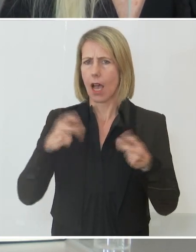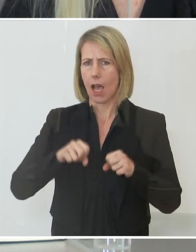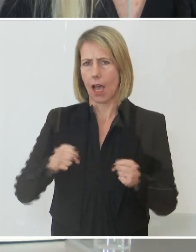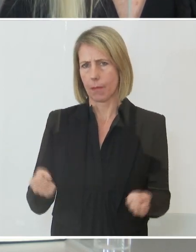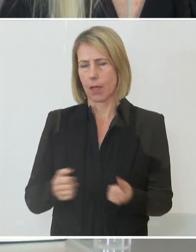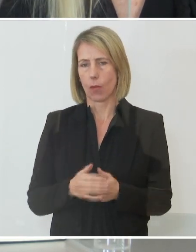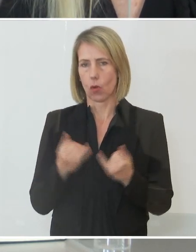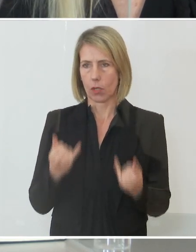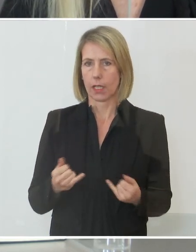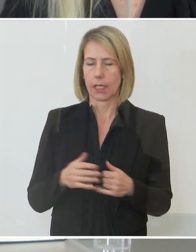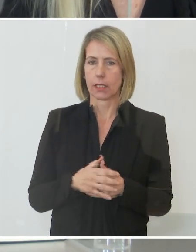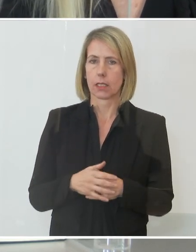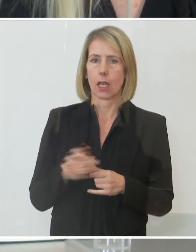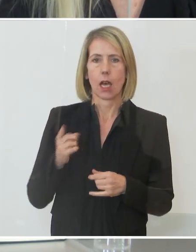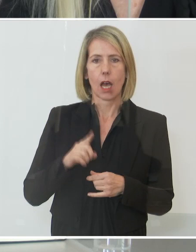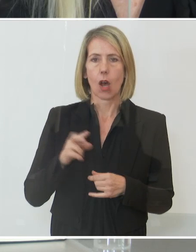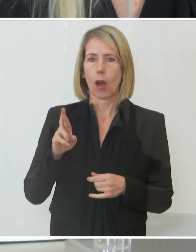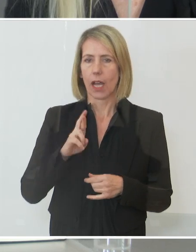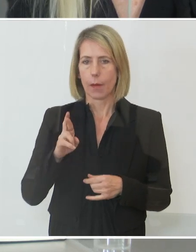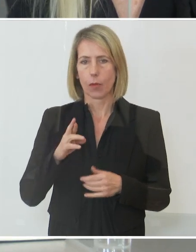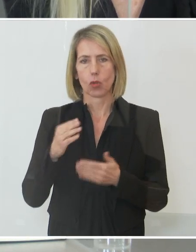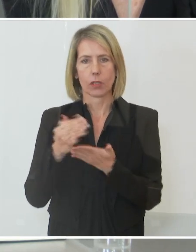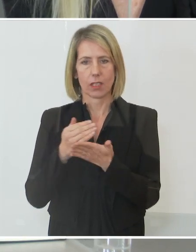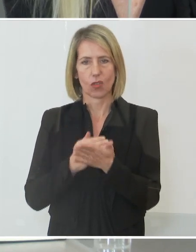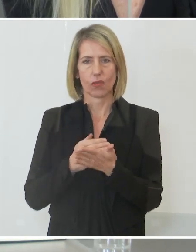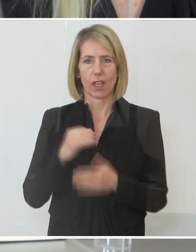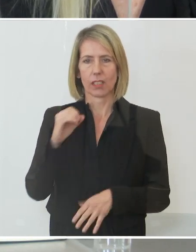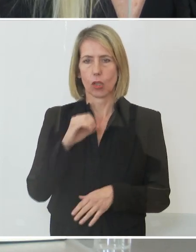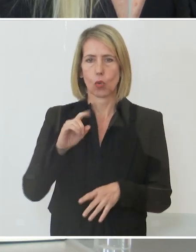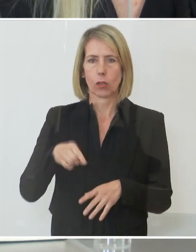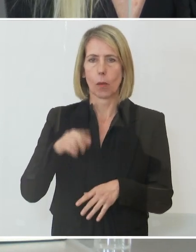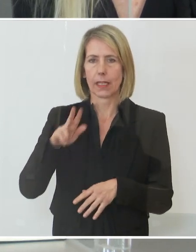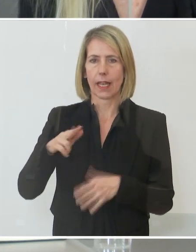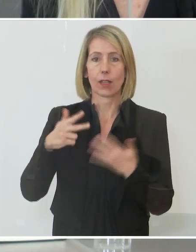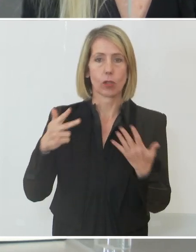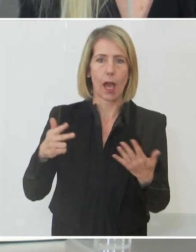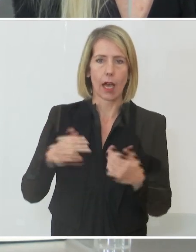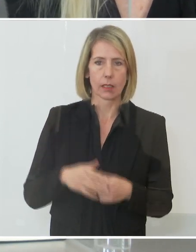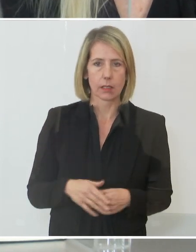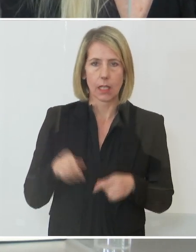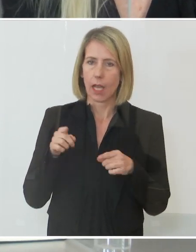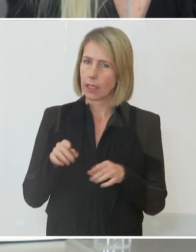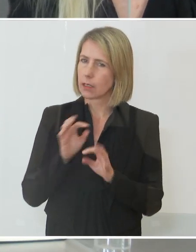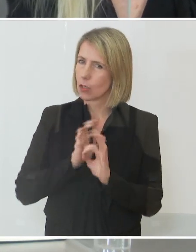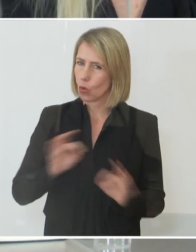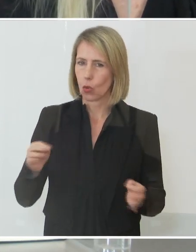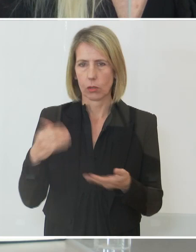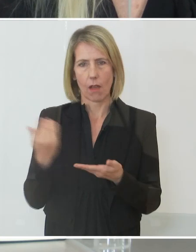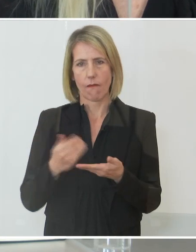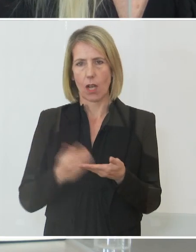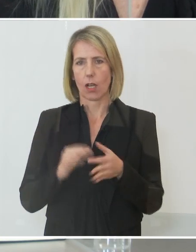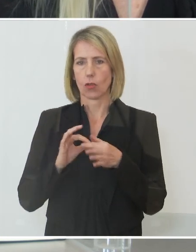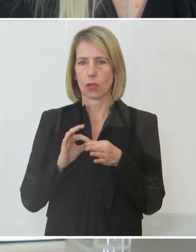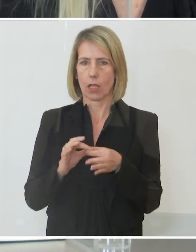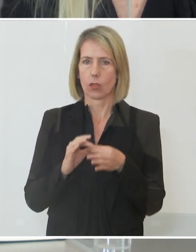Insbesondere auch, was den Reproduktionsfaktor 0,83 betrifft. Das ist eine gute Voraussetzung,